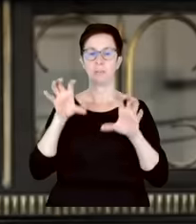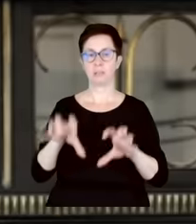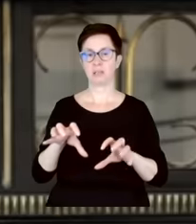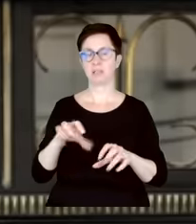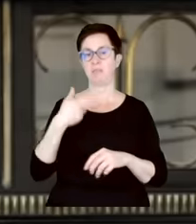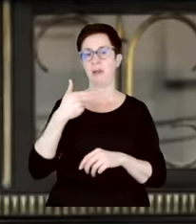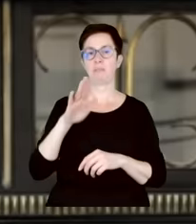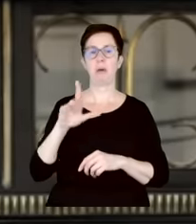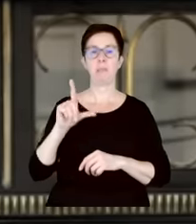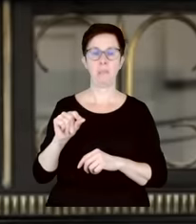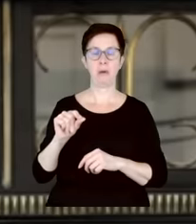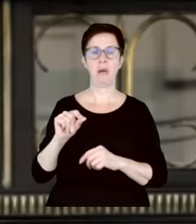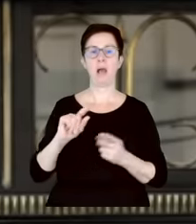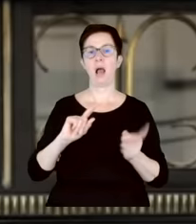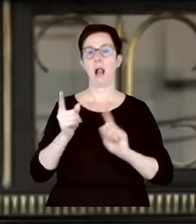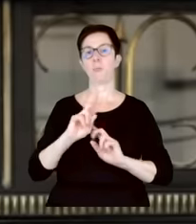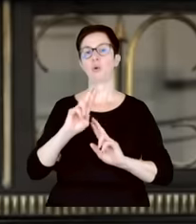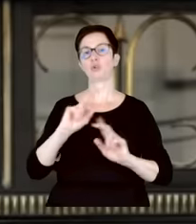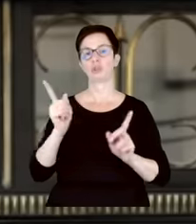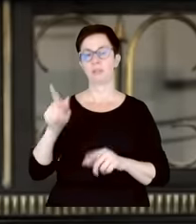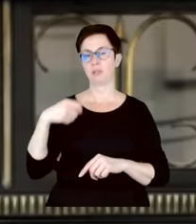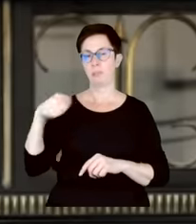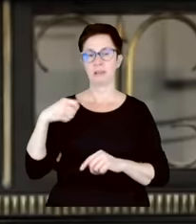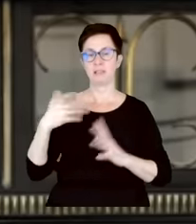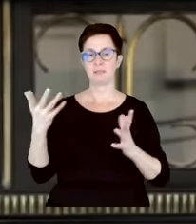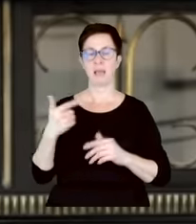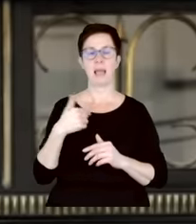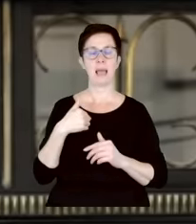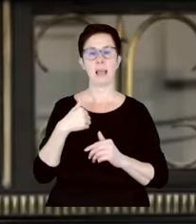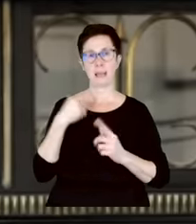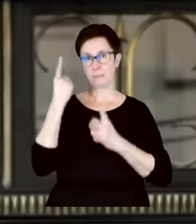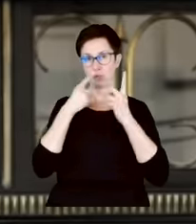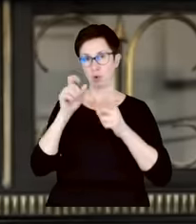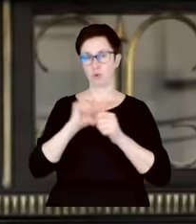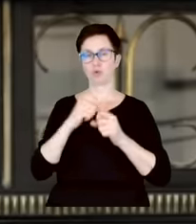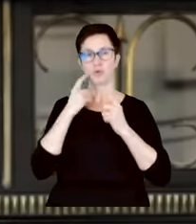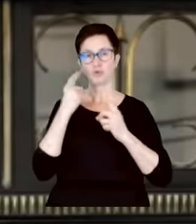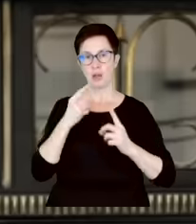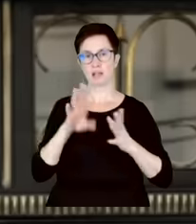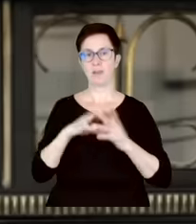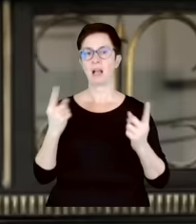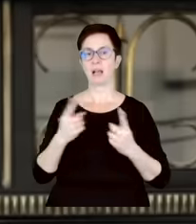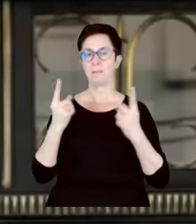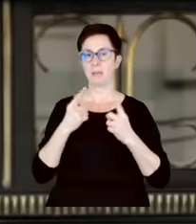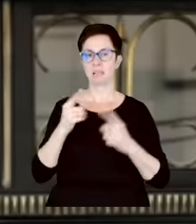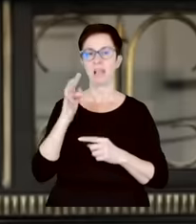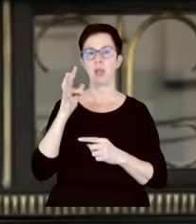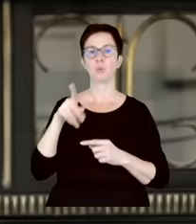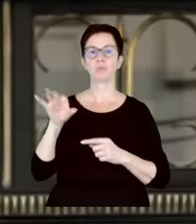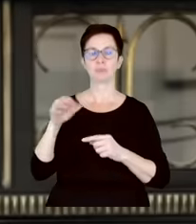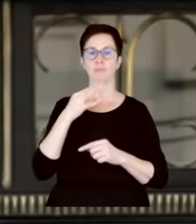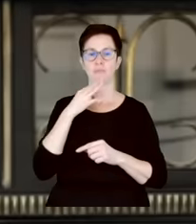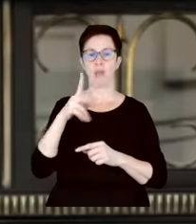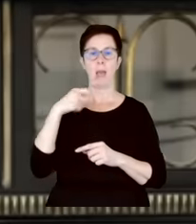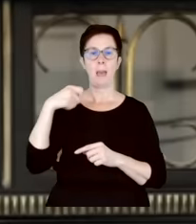Polskiego albo ktoś inny będzie prezydentem. Zresztą ja jednak myślałam, że to są żarty w kampanii wyborczej. Ja przypominam, że Donald Tusk mówił, że dla niego prezydentem jest